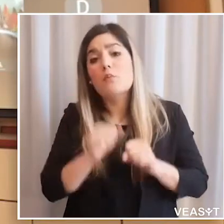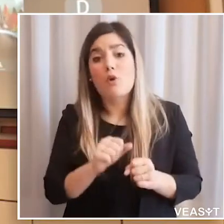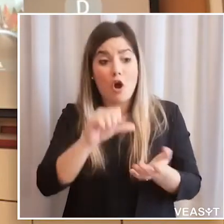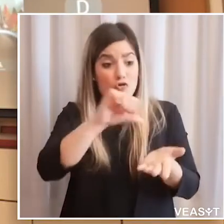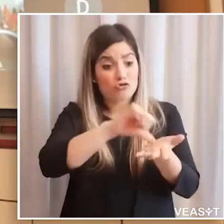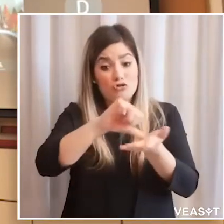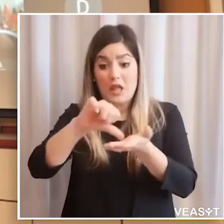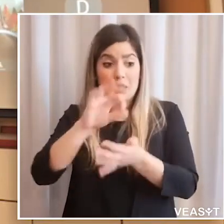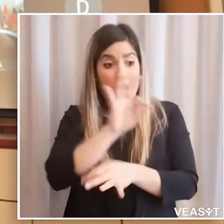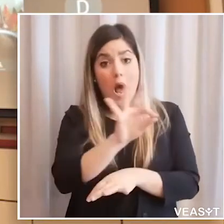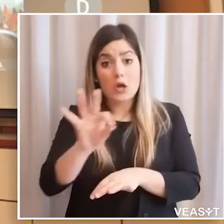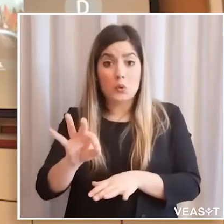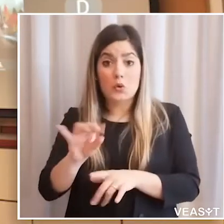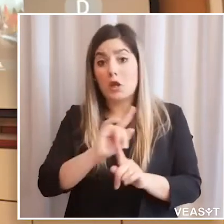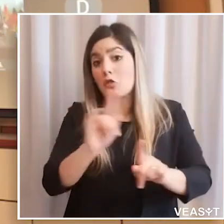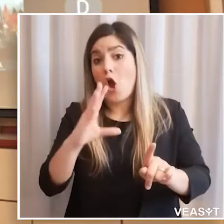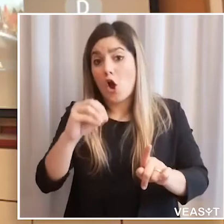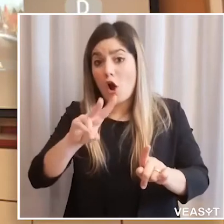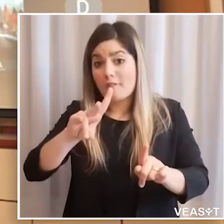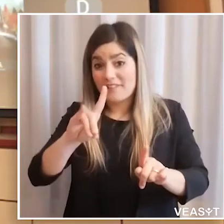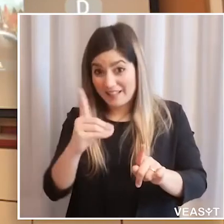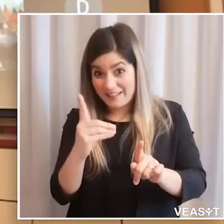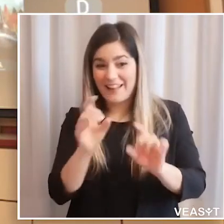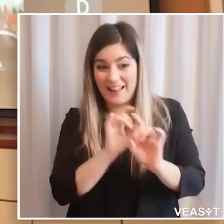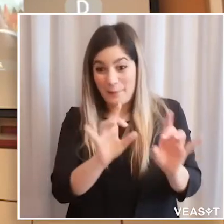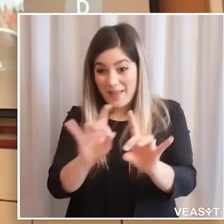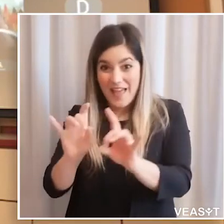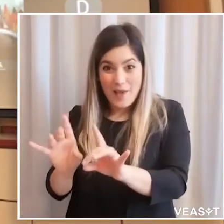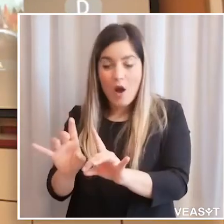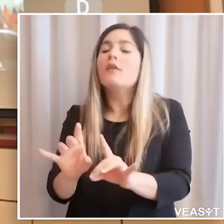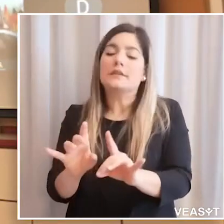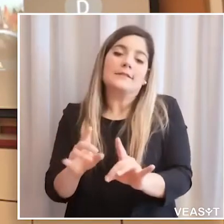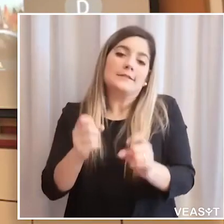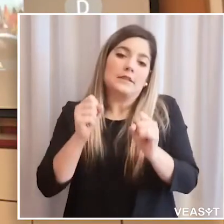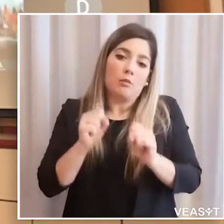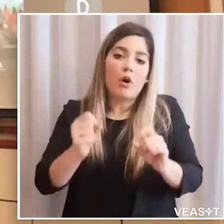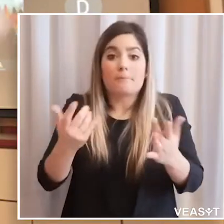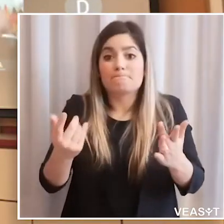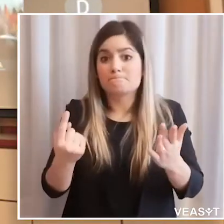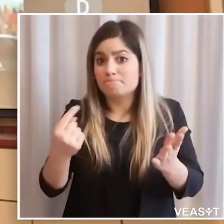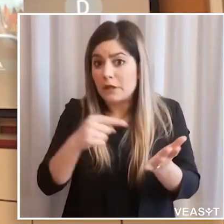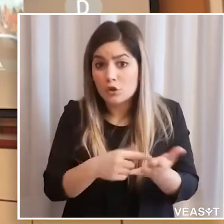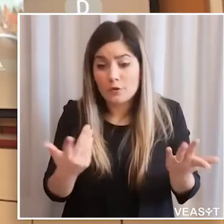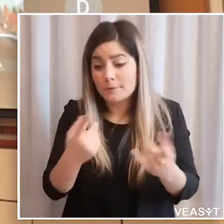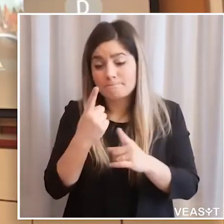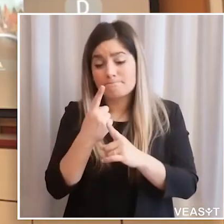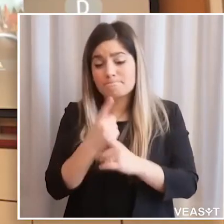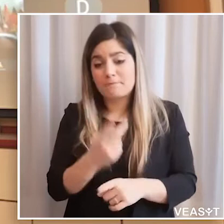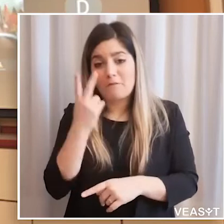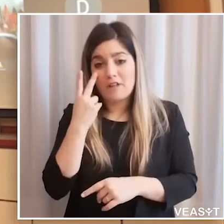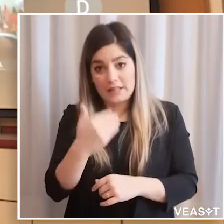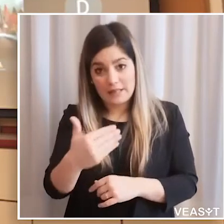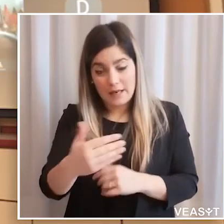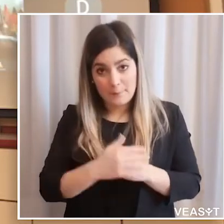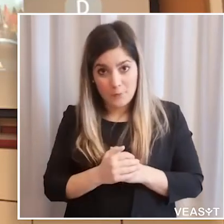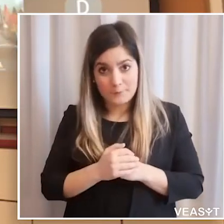potrebbero essere anche interessati centri che in questo momento abbiamo definito no Covid. Perché una delle